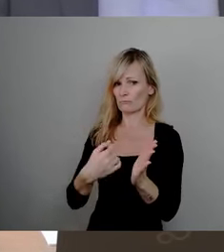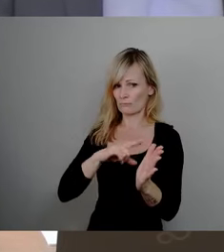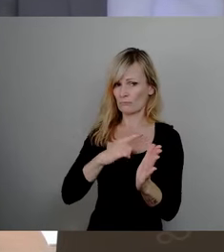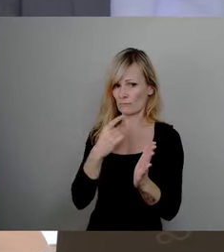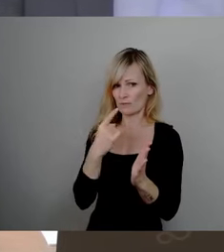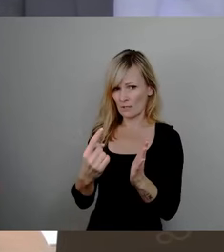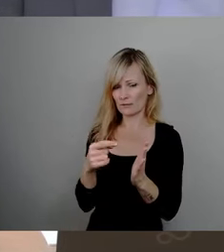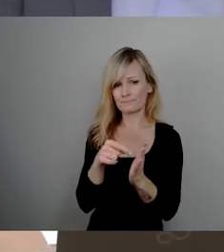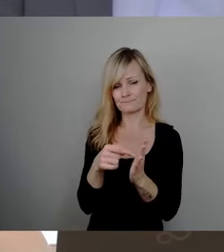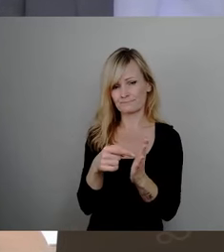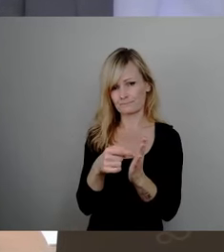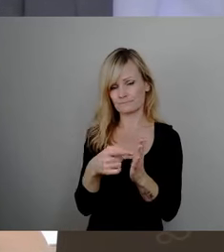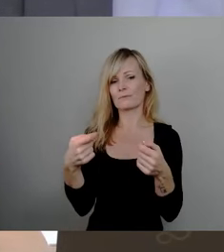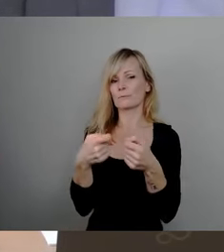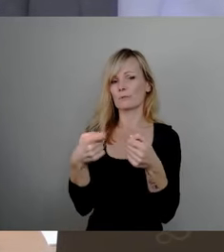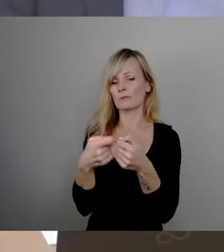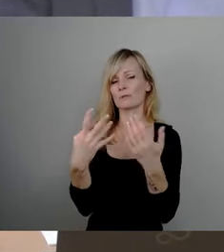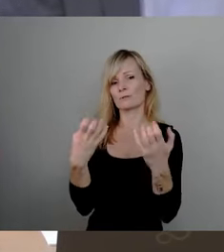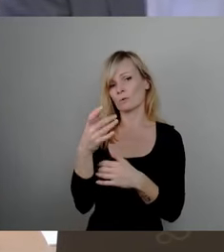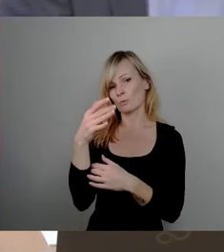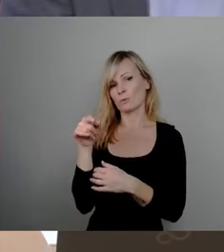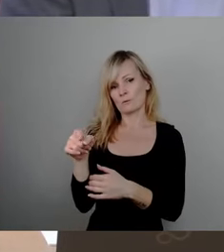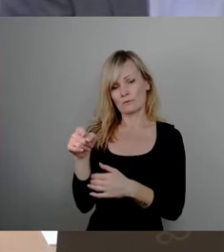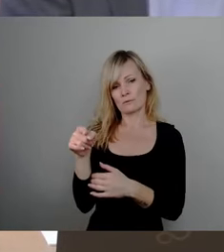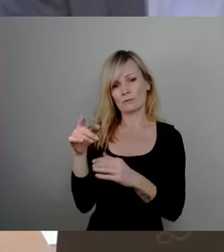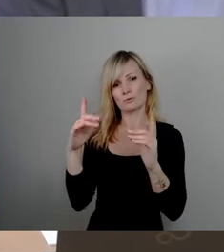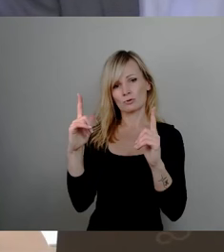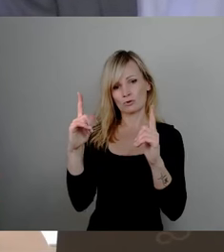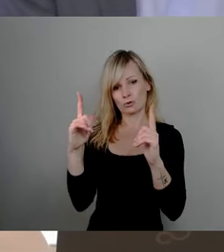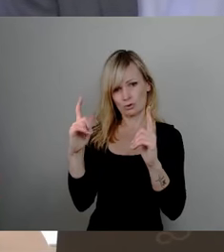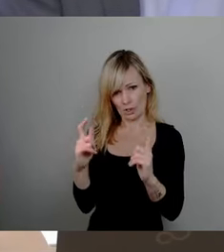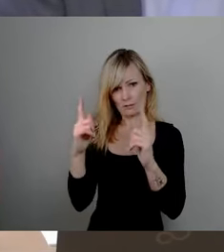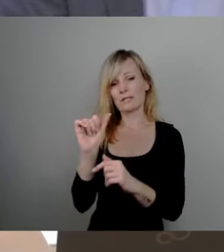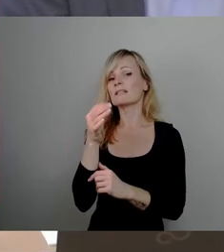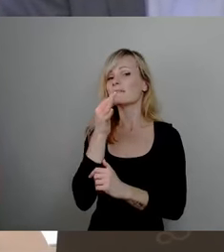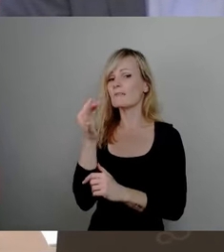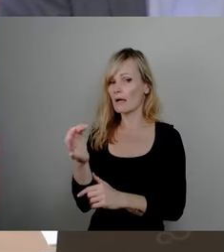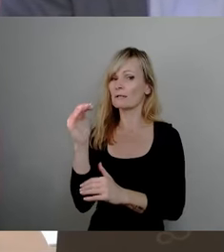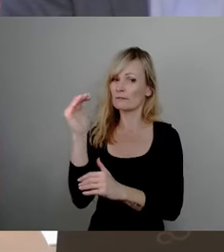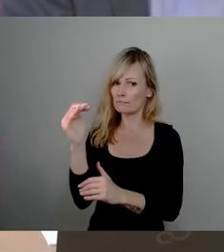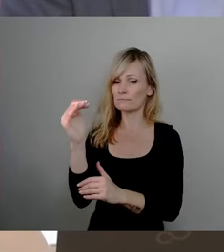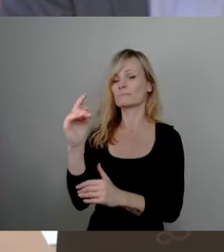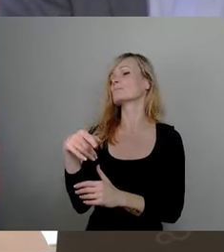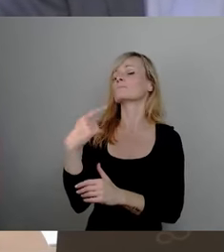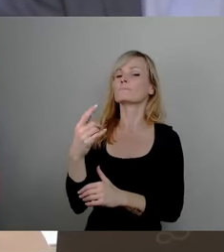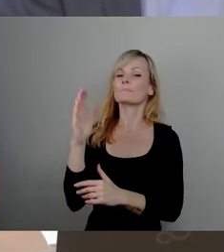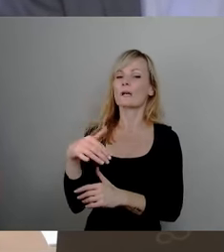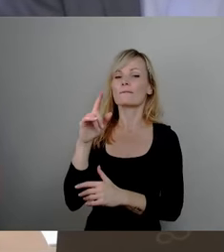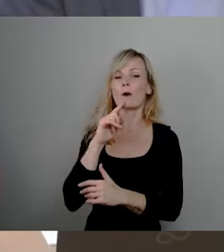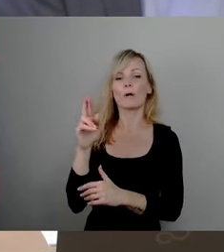Bündnis 90 Die Grünen mit der ersten Frage an der Reihe sein und da darf ich Frau Ringler bitten.